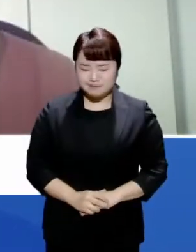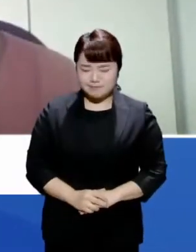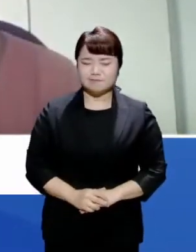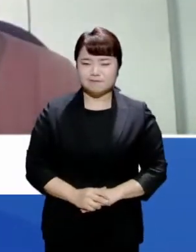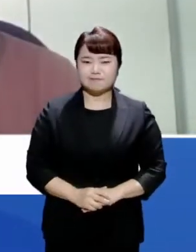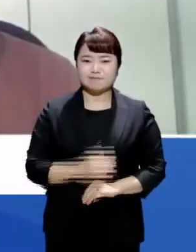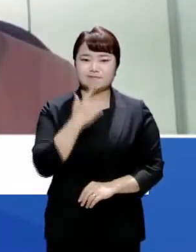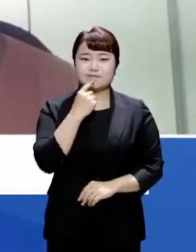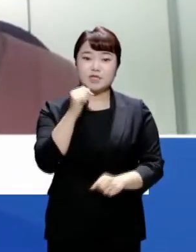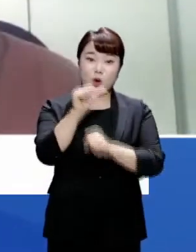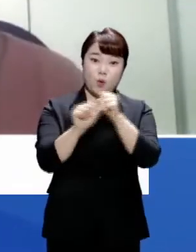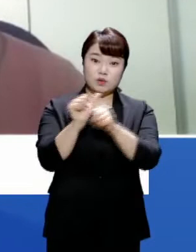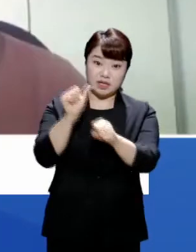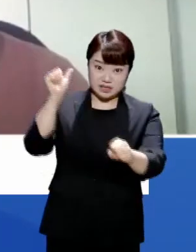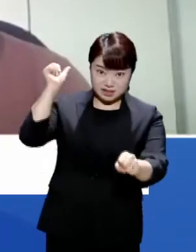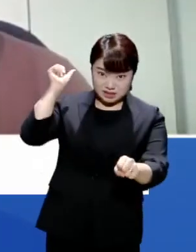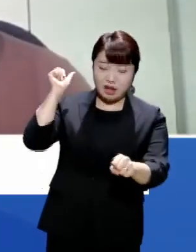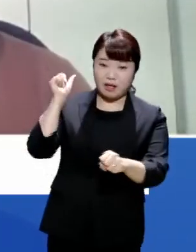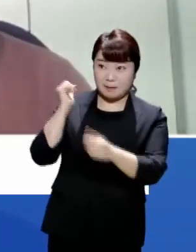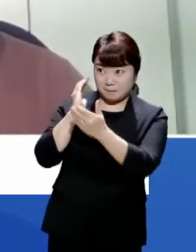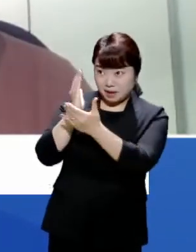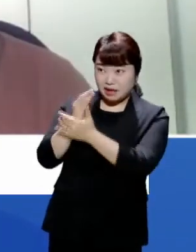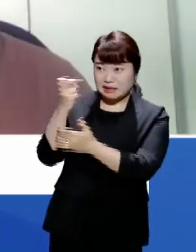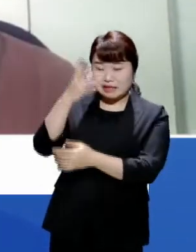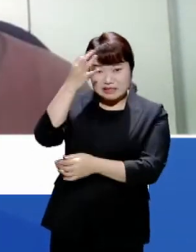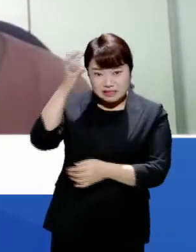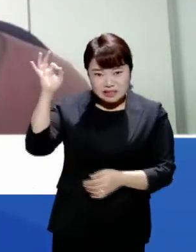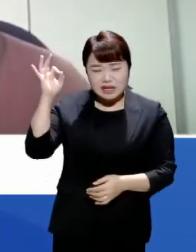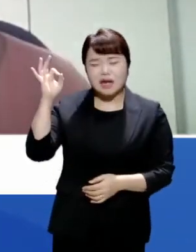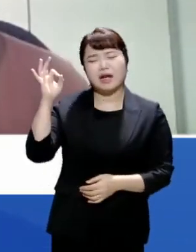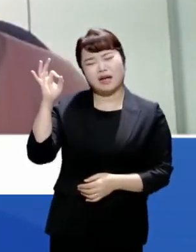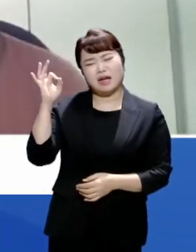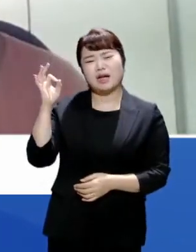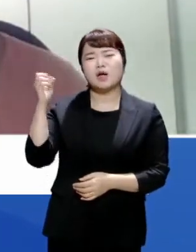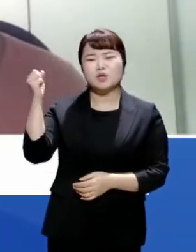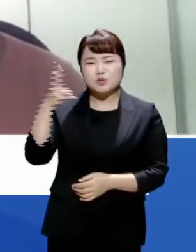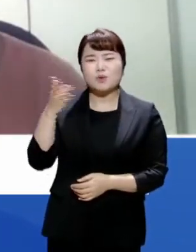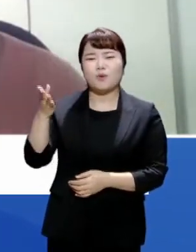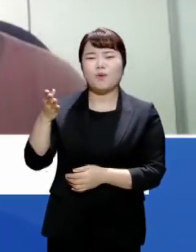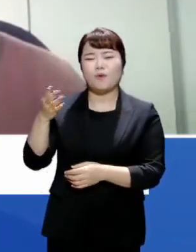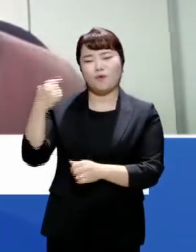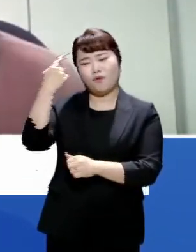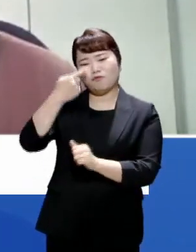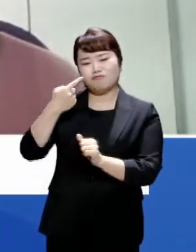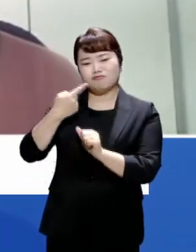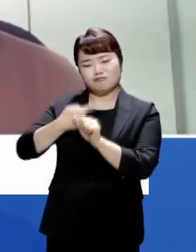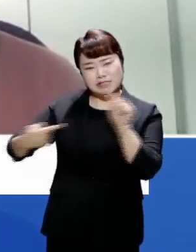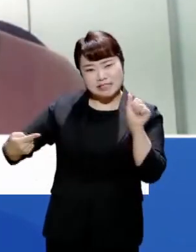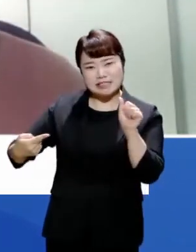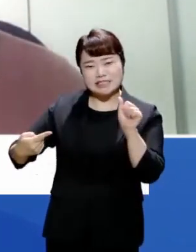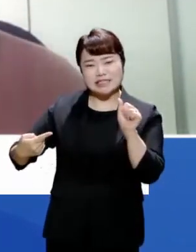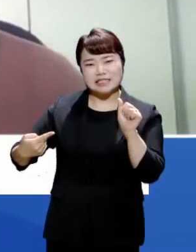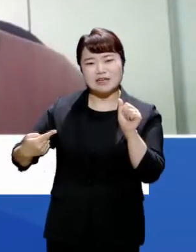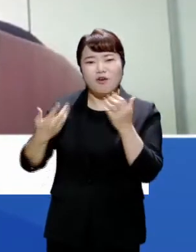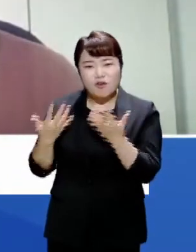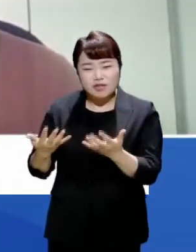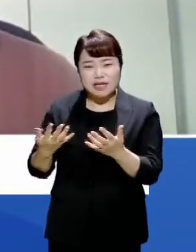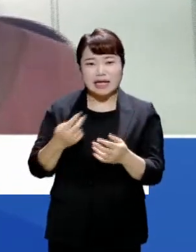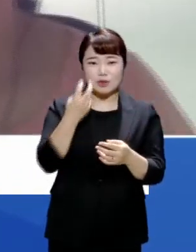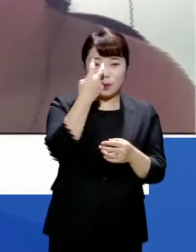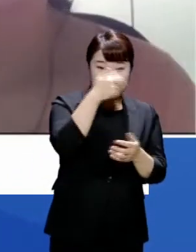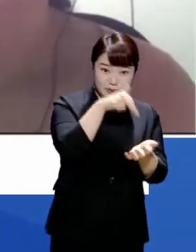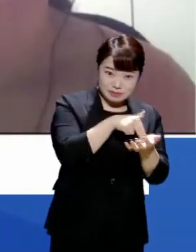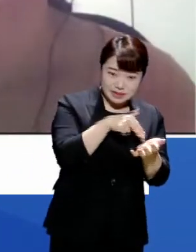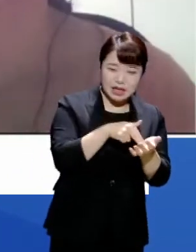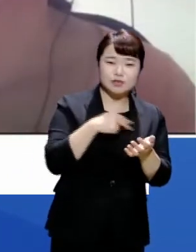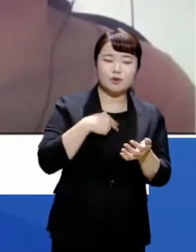일로 5년 전 일이 다시 또 이렇게 이슈화 되는 것 같아서 또 그분이 또 다른 상처를 받지 않으실까 감독님과